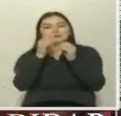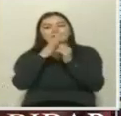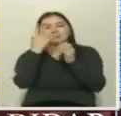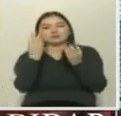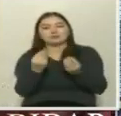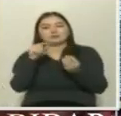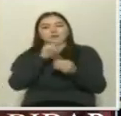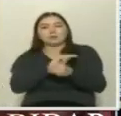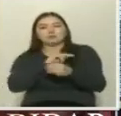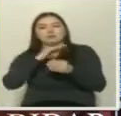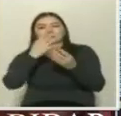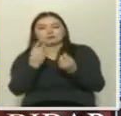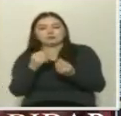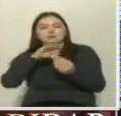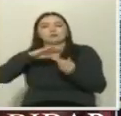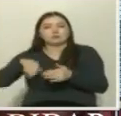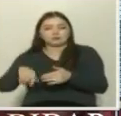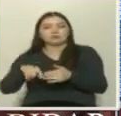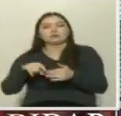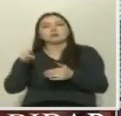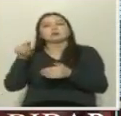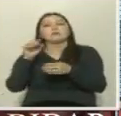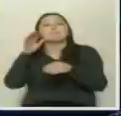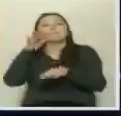на счет в банк второго уровня, указанный в заявке.